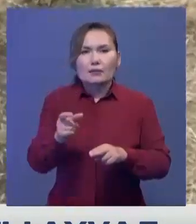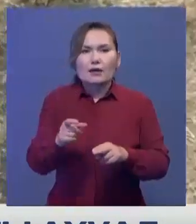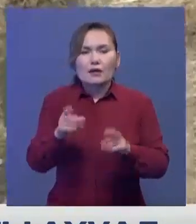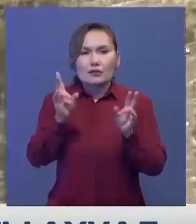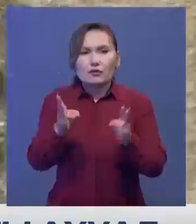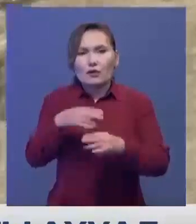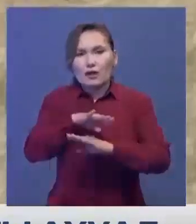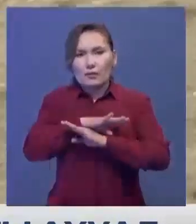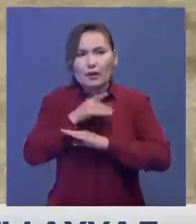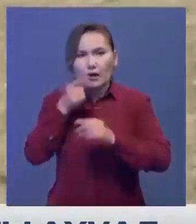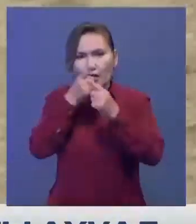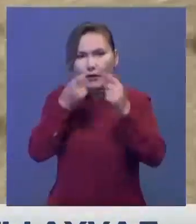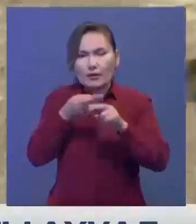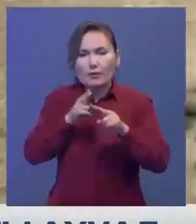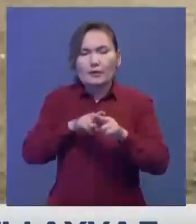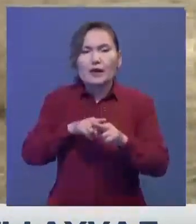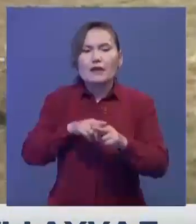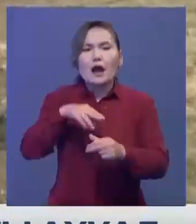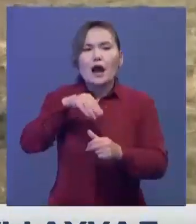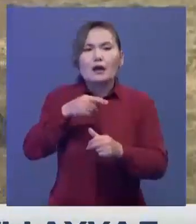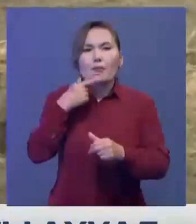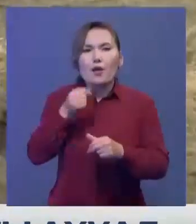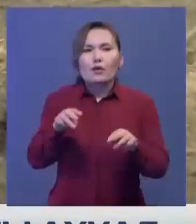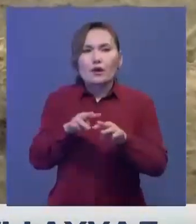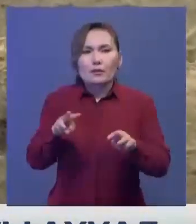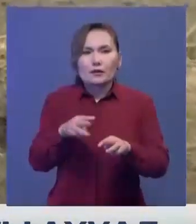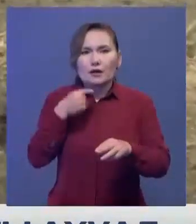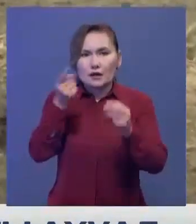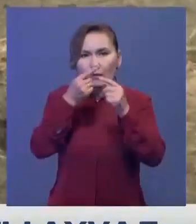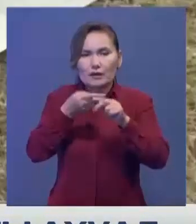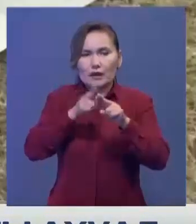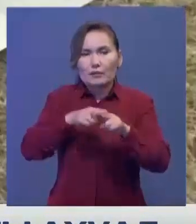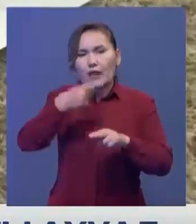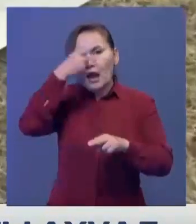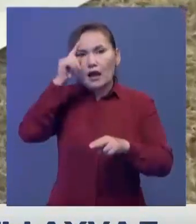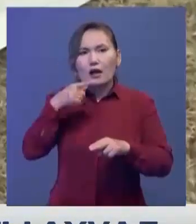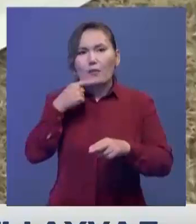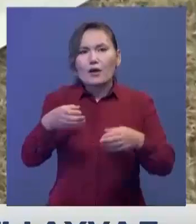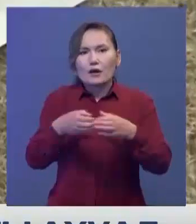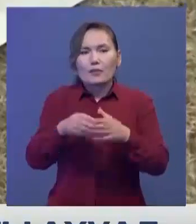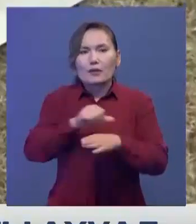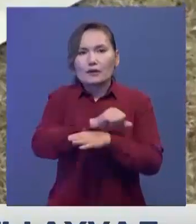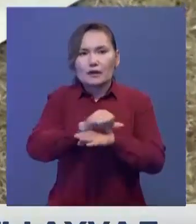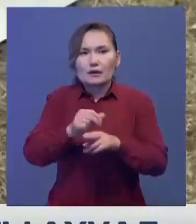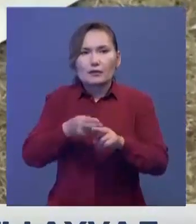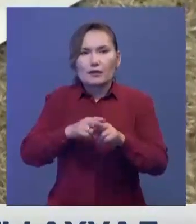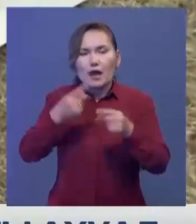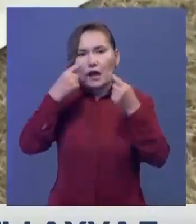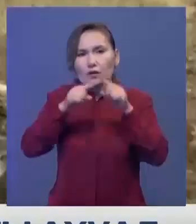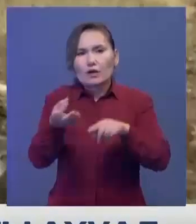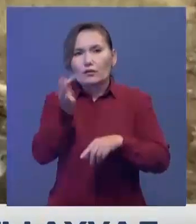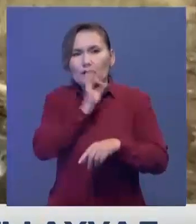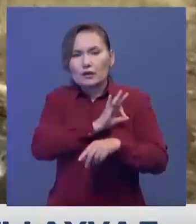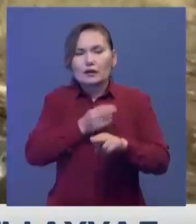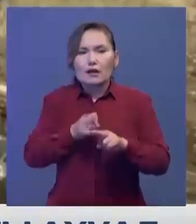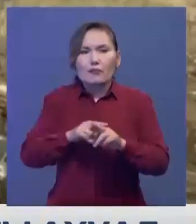сарбазының көз жүмғаны қабарланған еді. Армения Құрғаныс Министерлігінің дерегінше, Азербайжанның қарулы күштері шег арада инженерлі техниканы